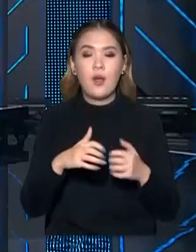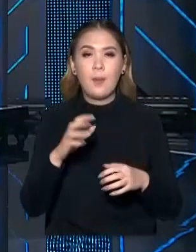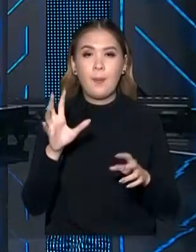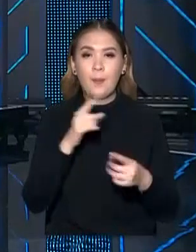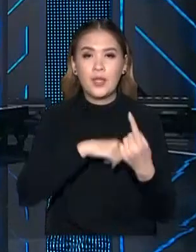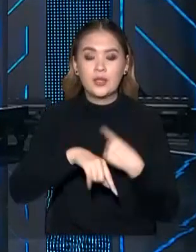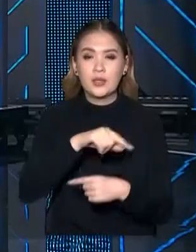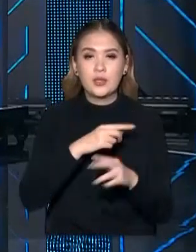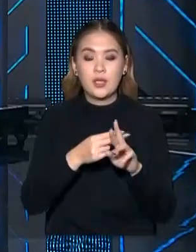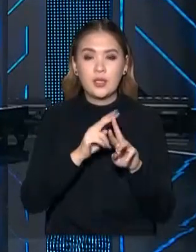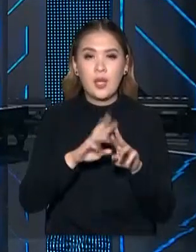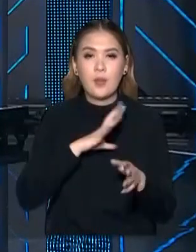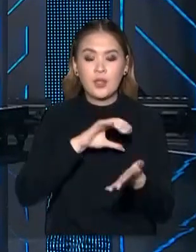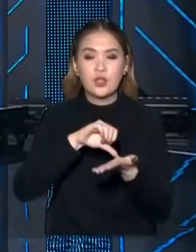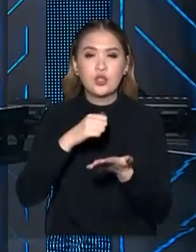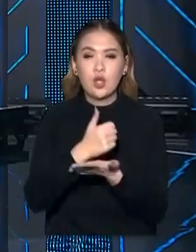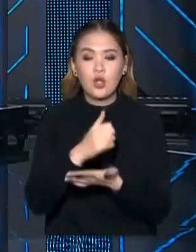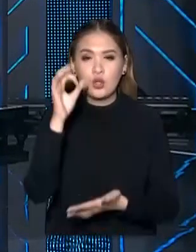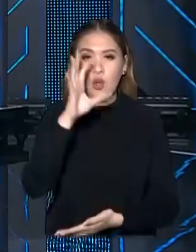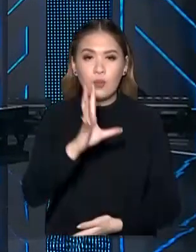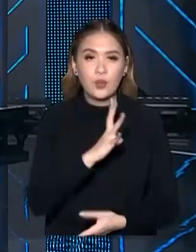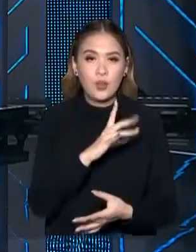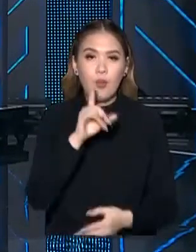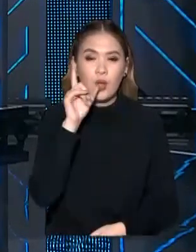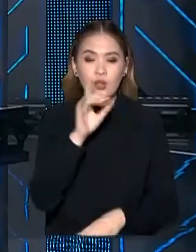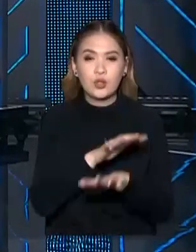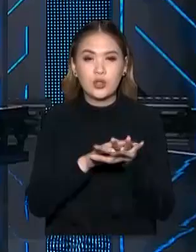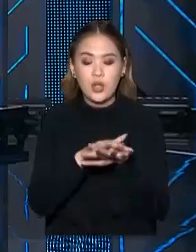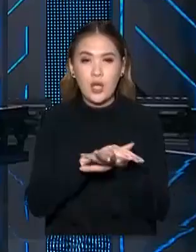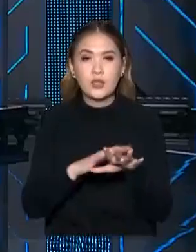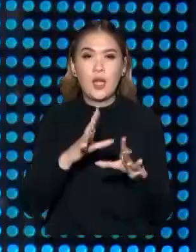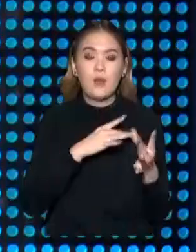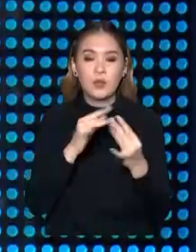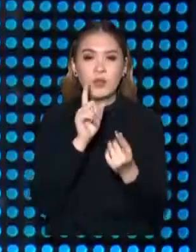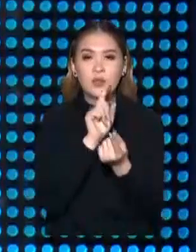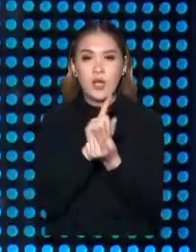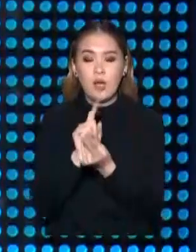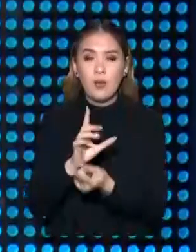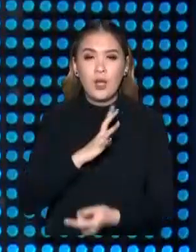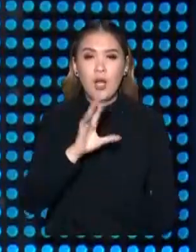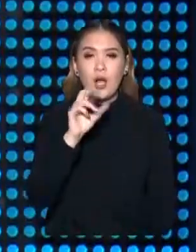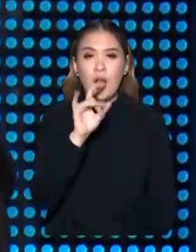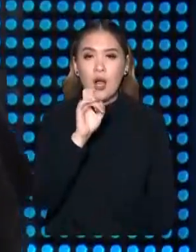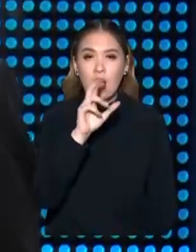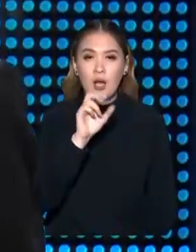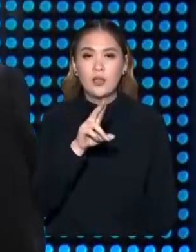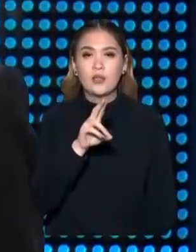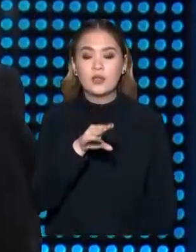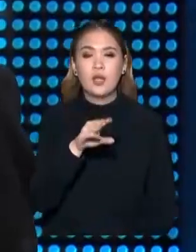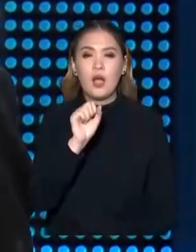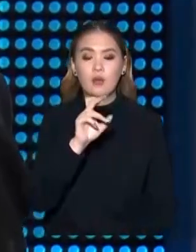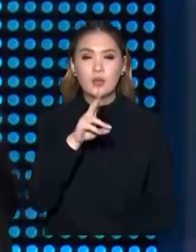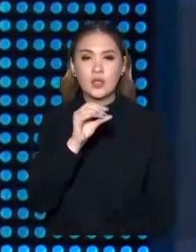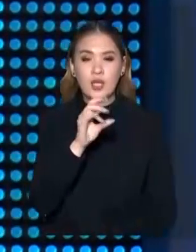а также встретились с лидерами неправительственных и молодежных организаций. А вот Караката Авден провела встречу с